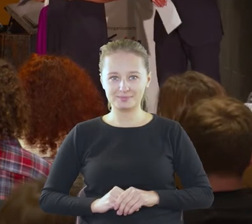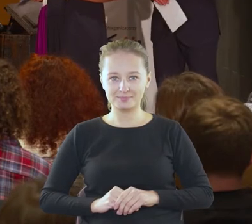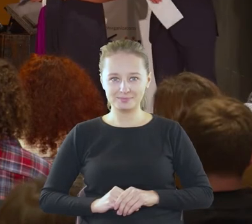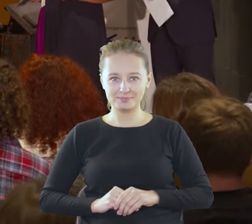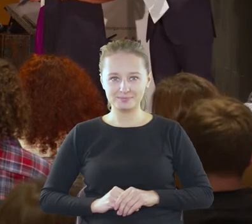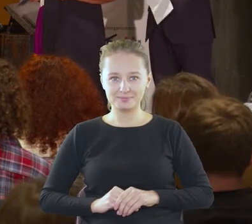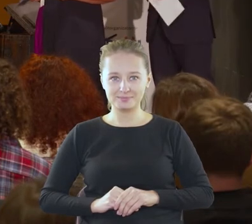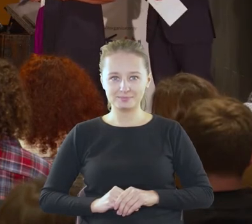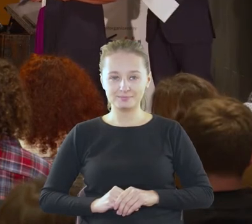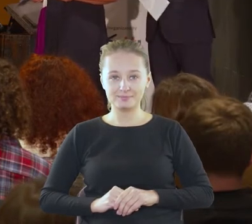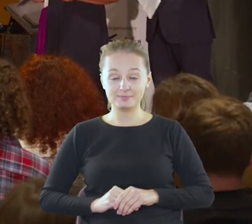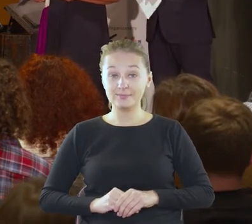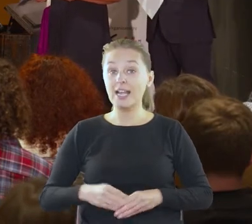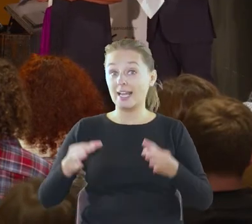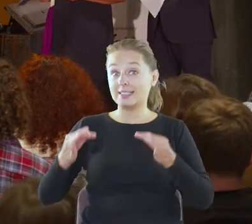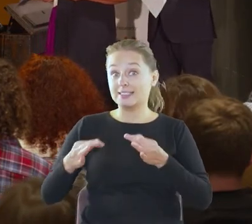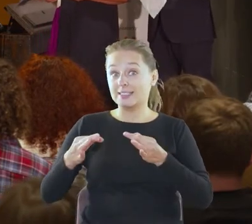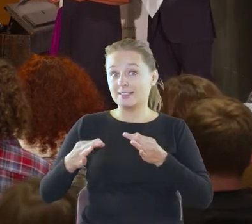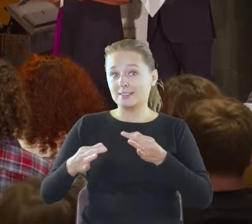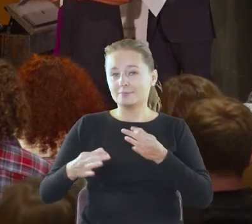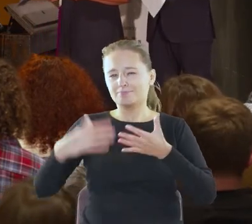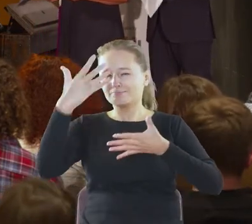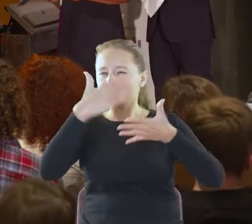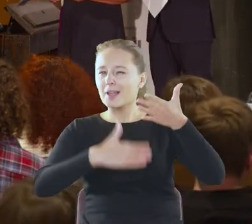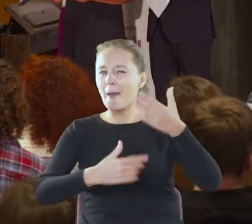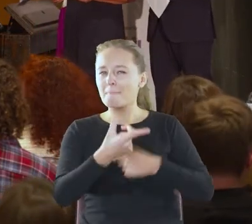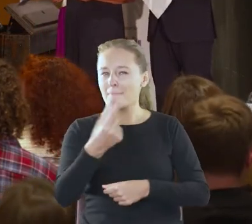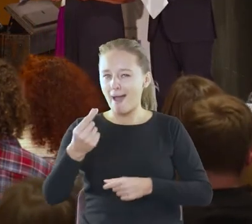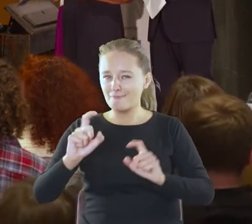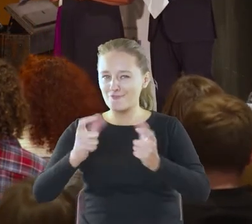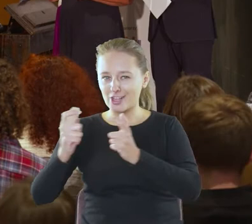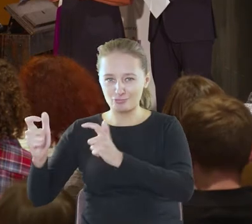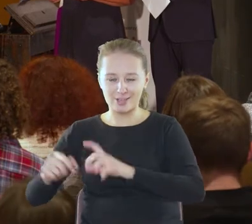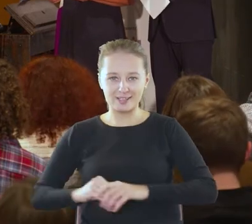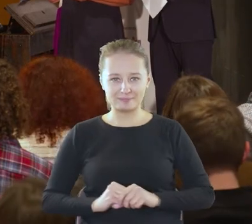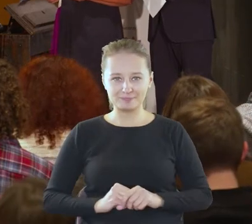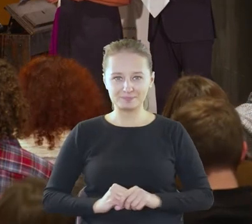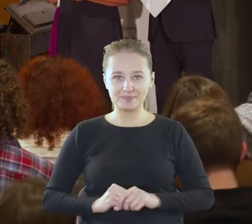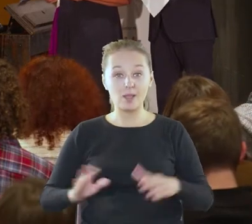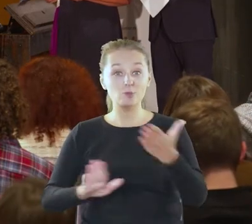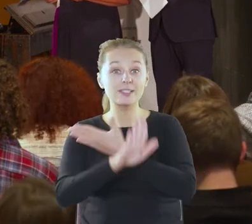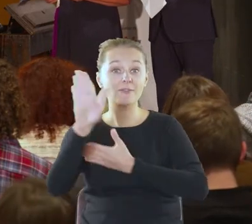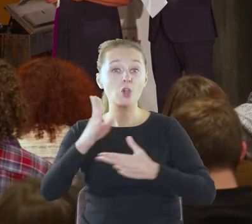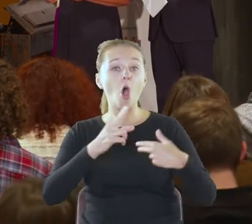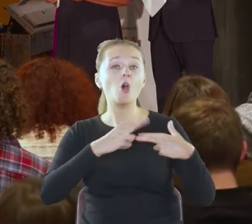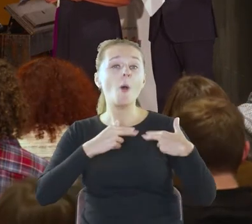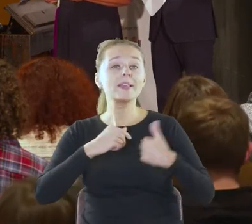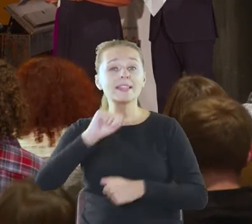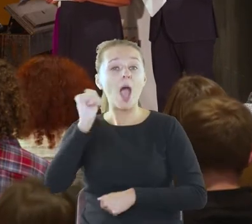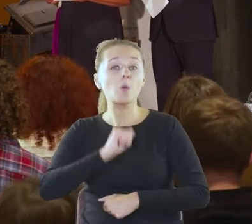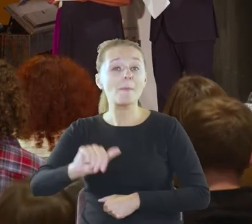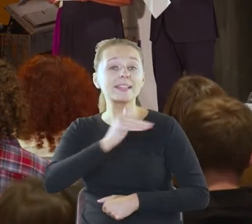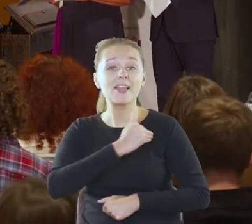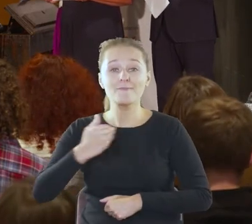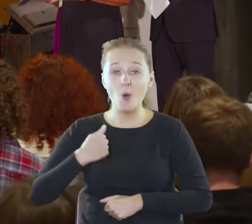Wymienię w tym momencie partnerów wydarzenia. Przedstawicielstwo Komisji Europejskiej w